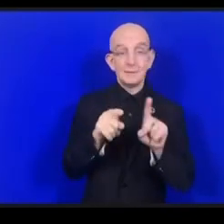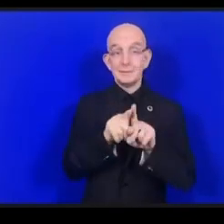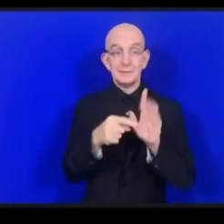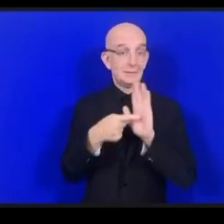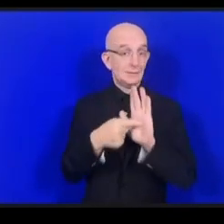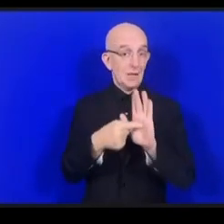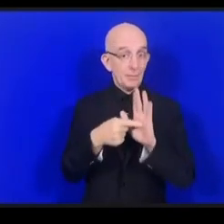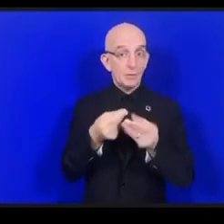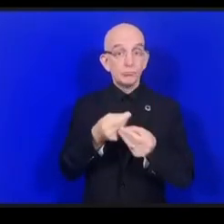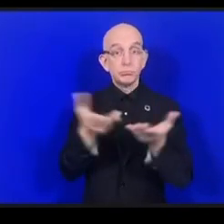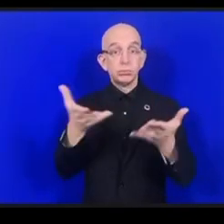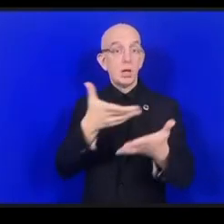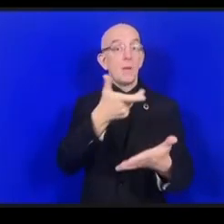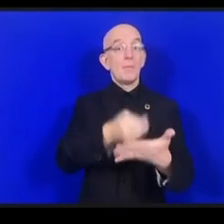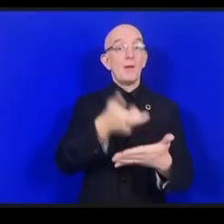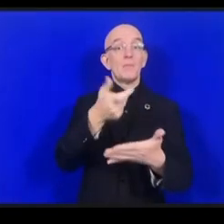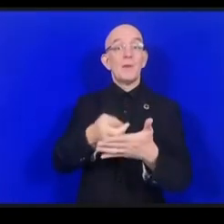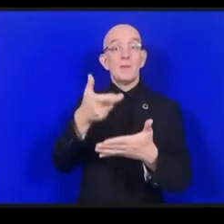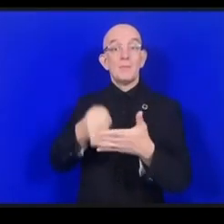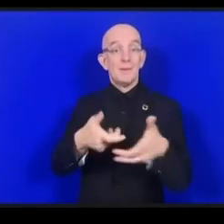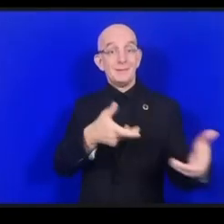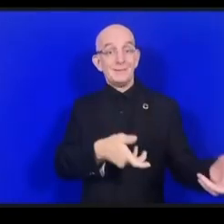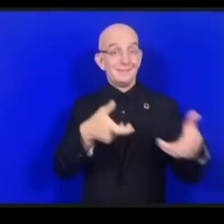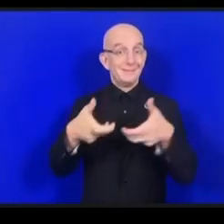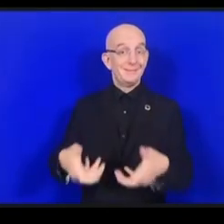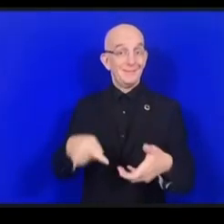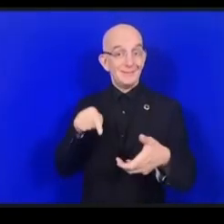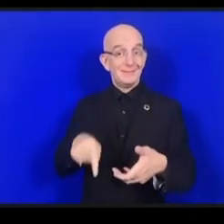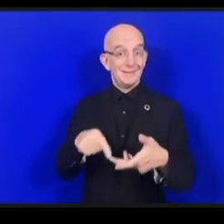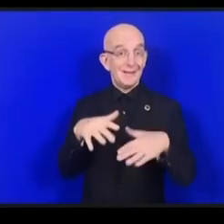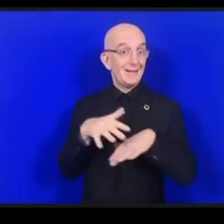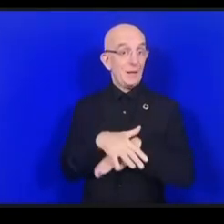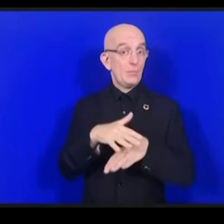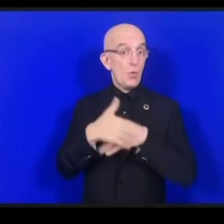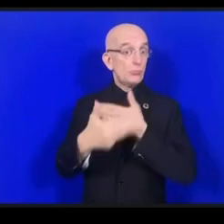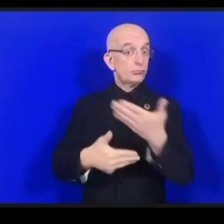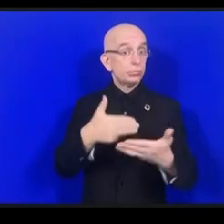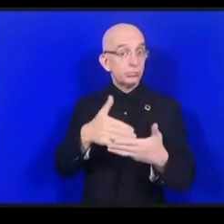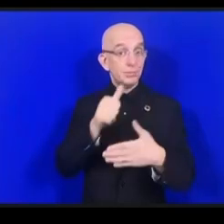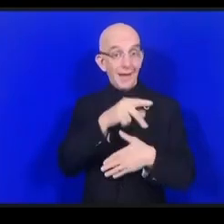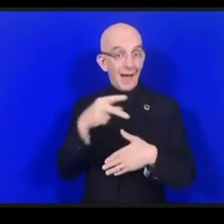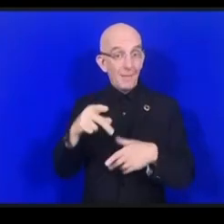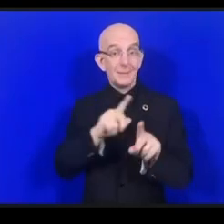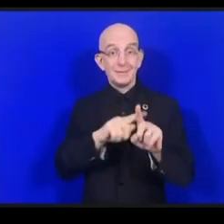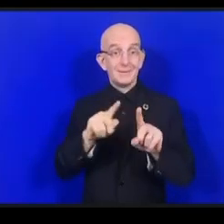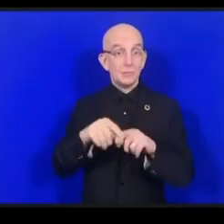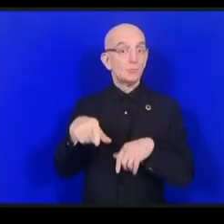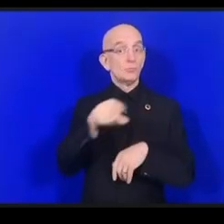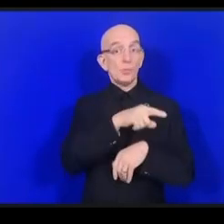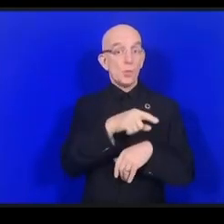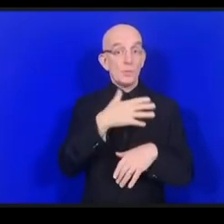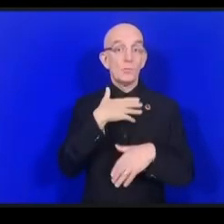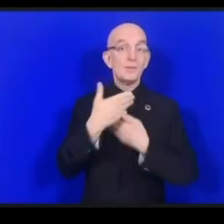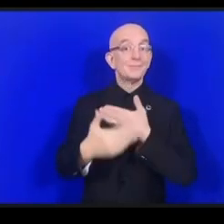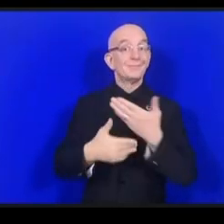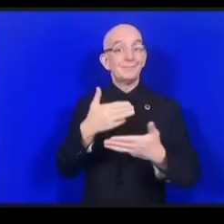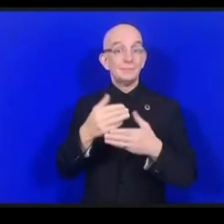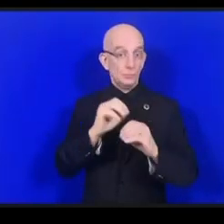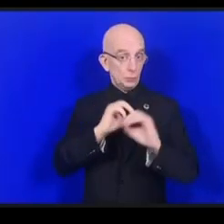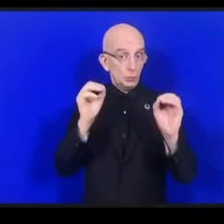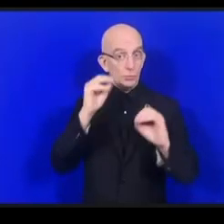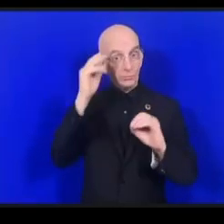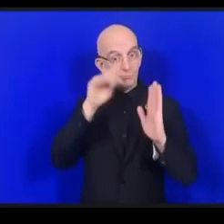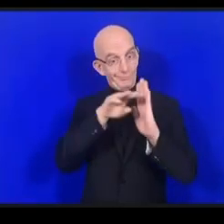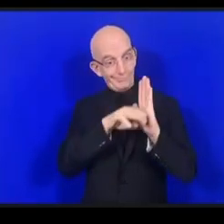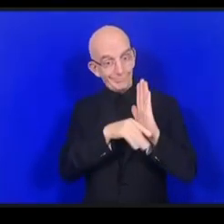الأمن السيبراني ومثلا عندما تقوم الحكومة بشراء مكاتب